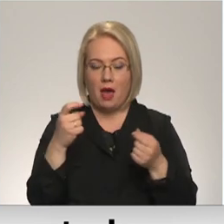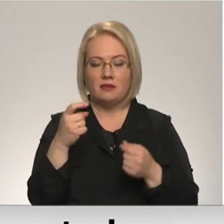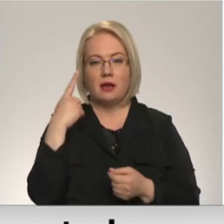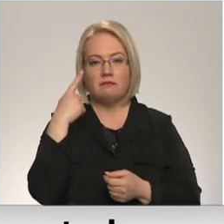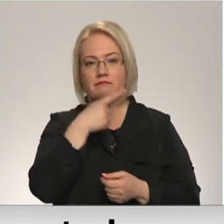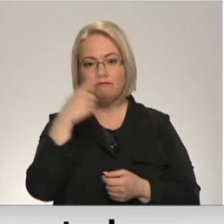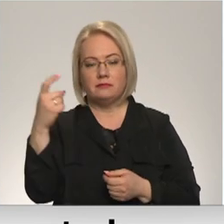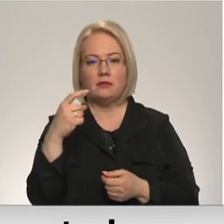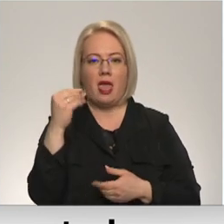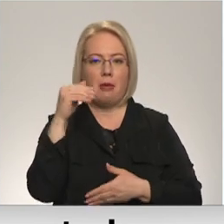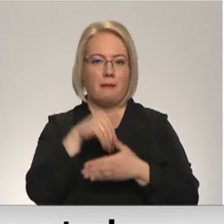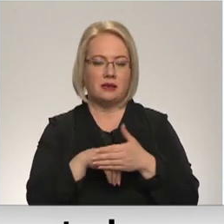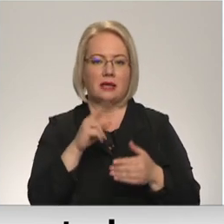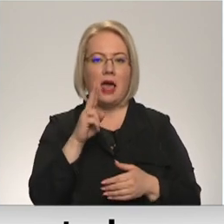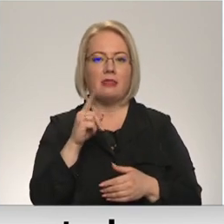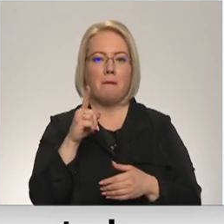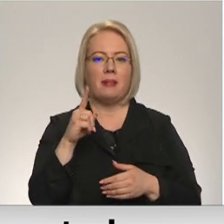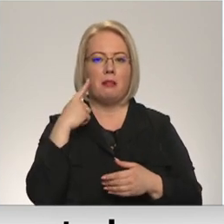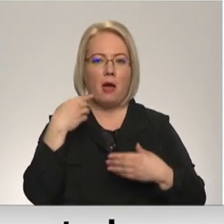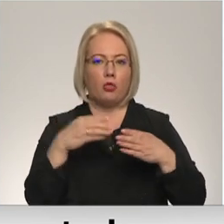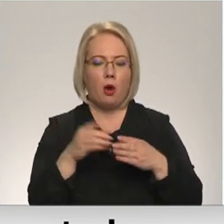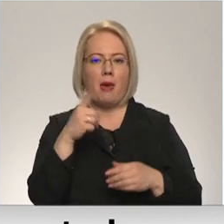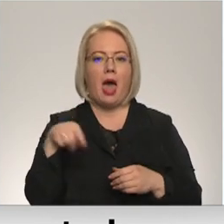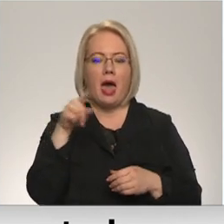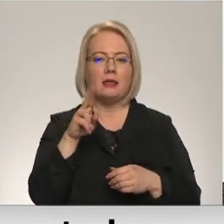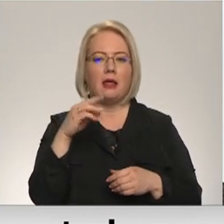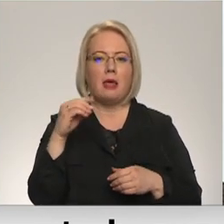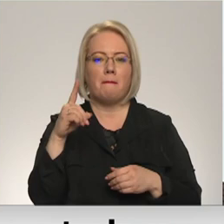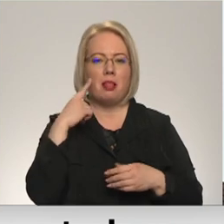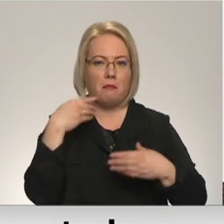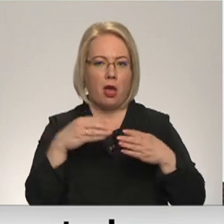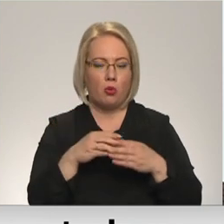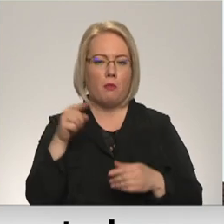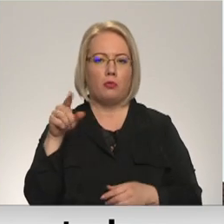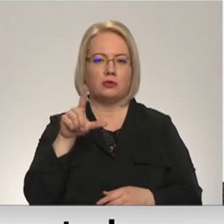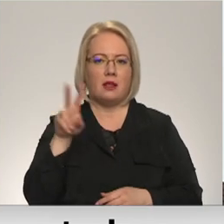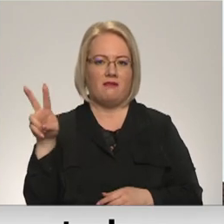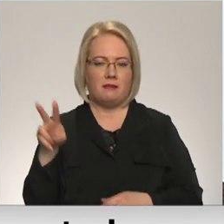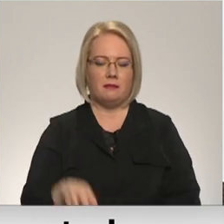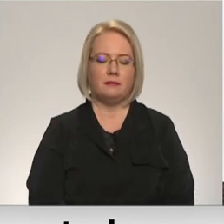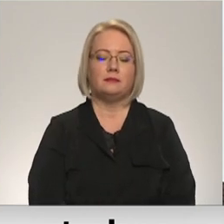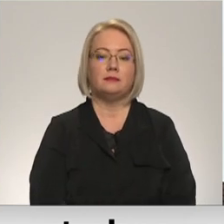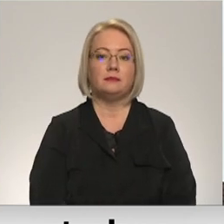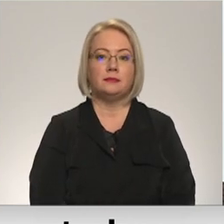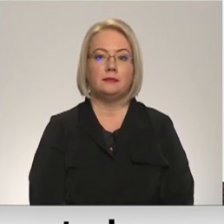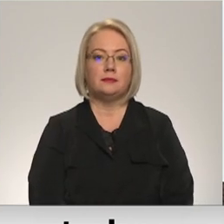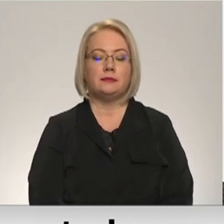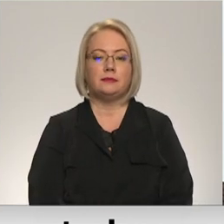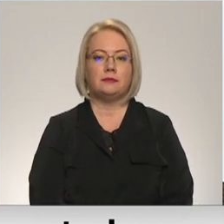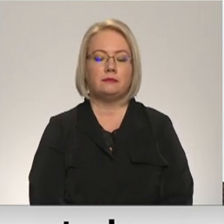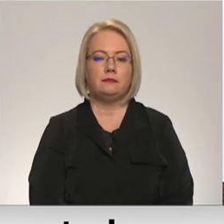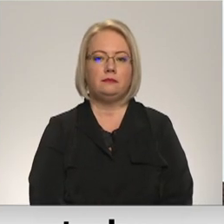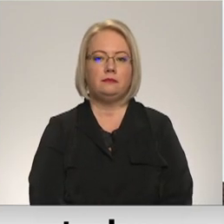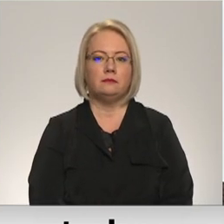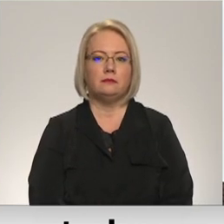uz padomas ēpastu. Nepulpadome at nepulpadome.lv. Dāvids Frenapels, Aigars Kovaļevskis, Ainis Kupčs, Latvijas